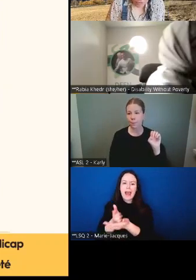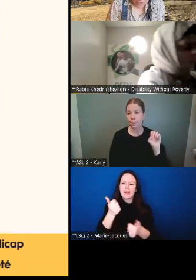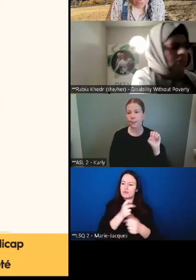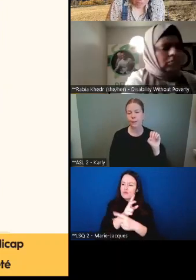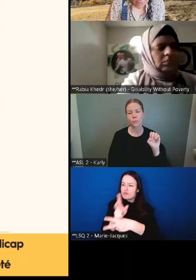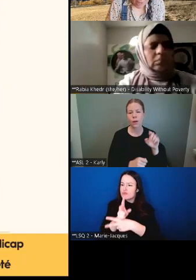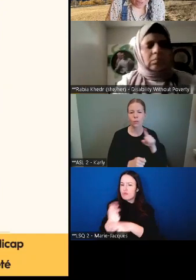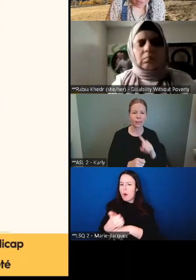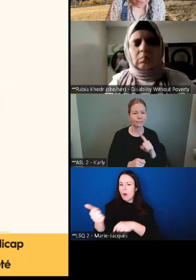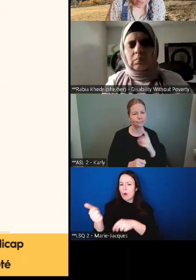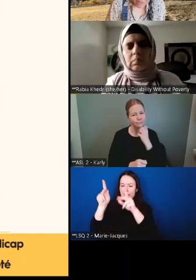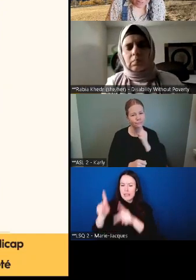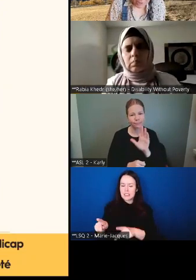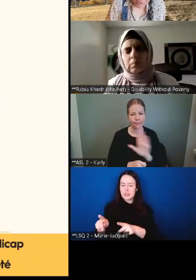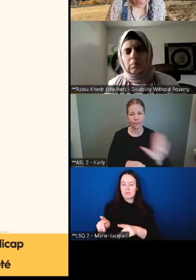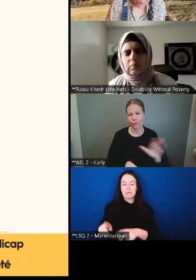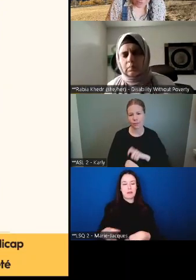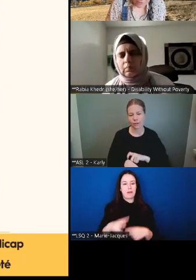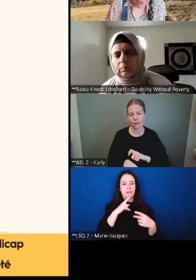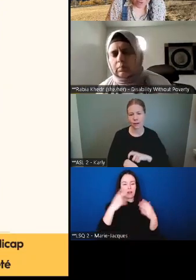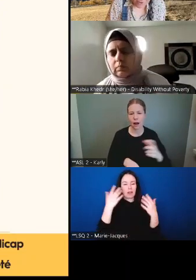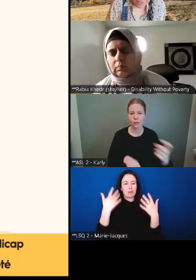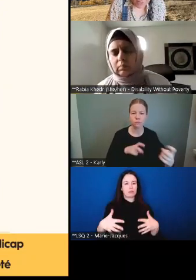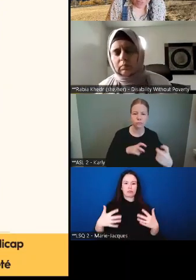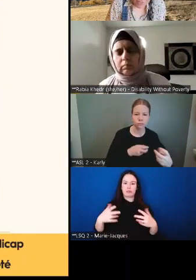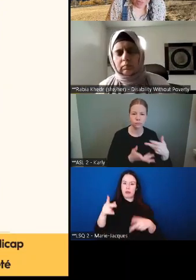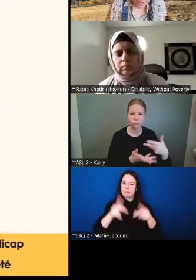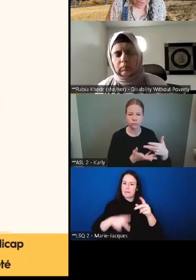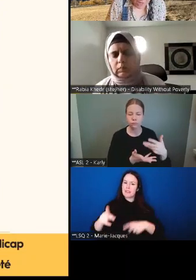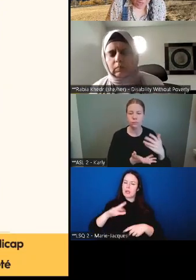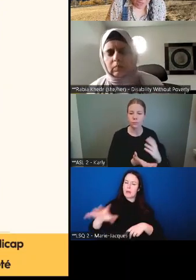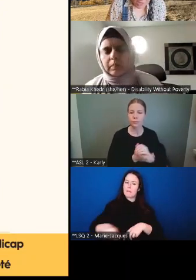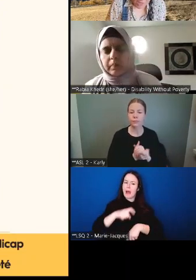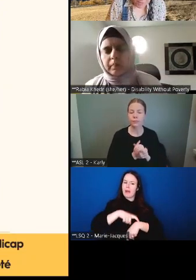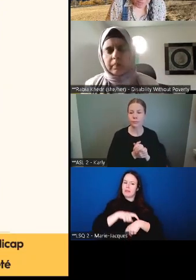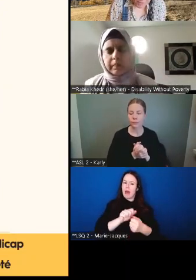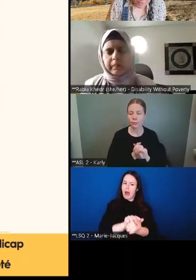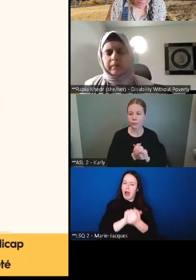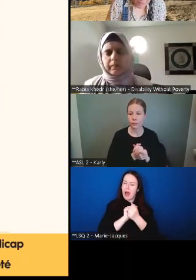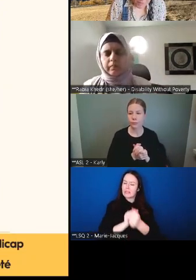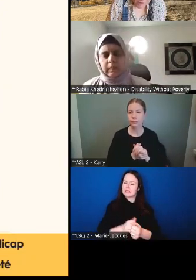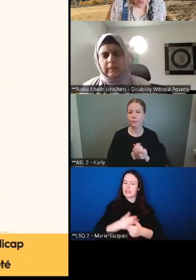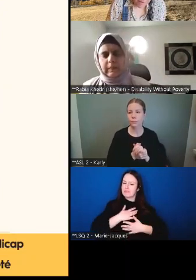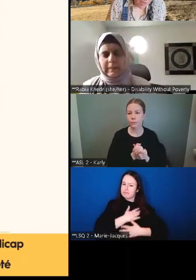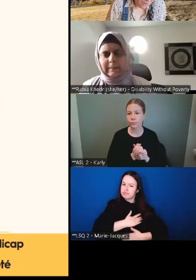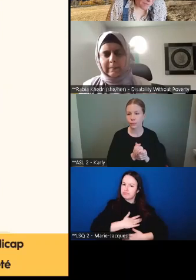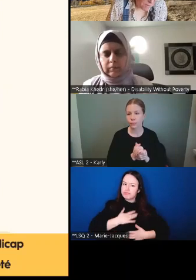Et j'ai vraiment apprécié le temps que ces personnes ont passé avec moi pour discuter.